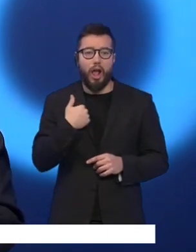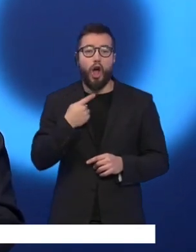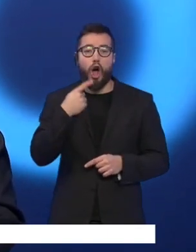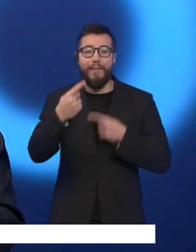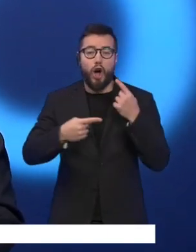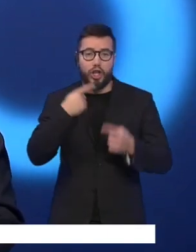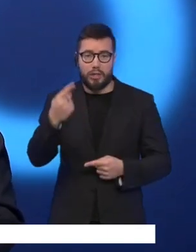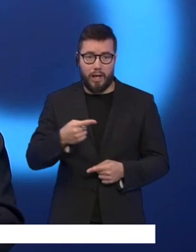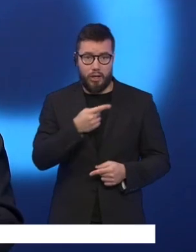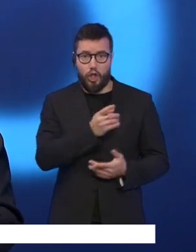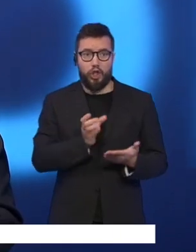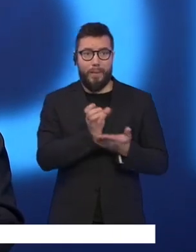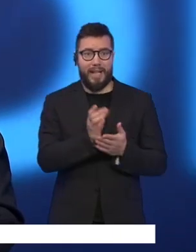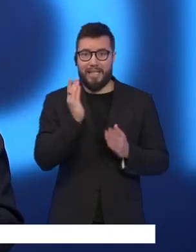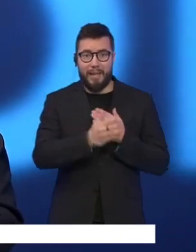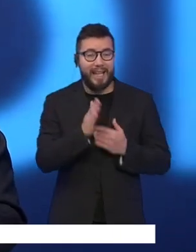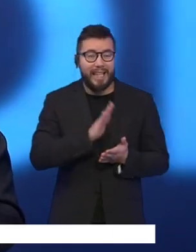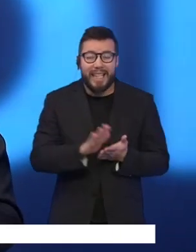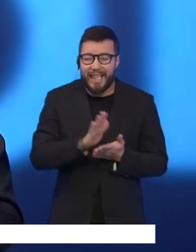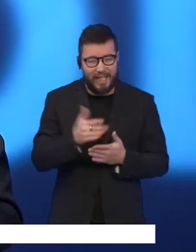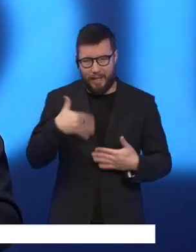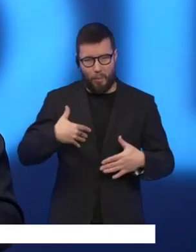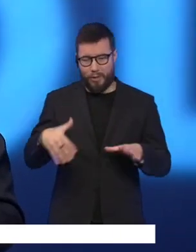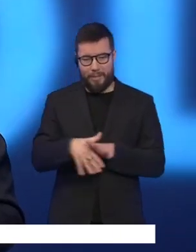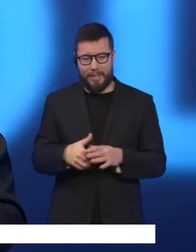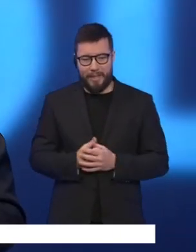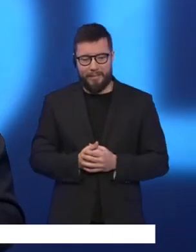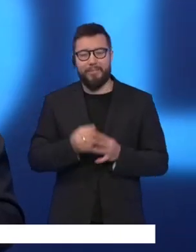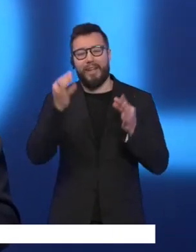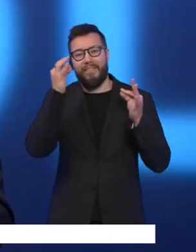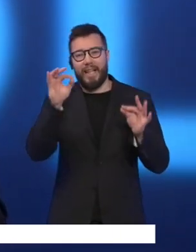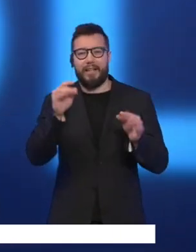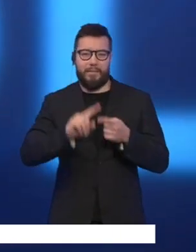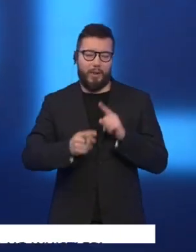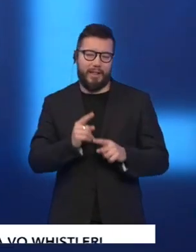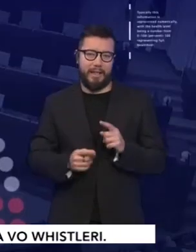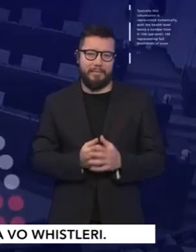tomuto nominantovi smeru to nebude, lebo hovorcu som mu nikdy nerobil. Vitajte v politike.